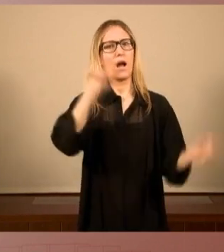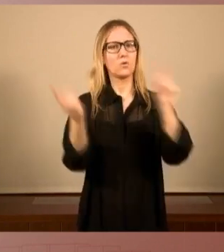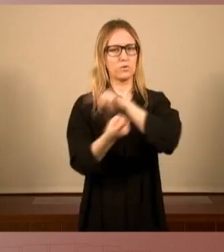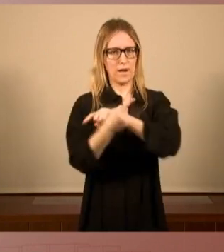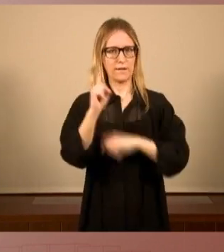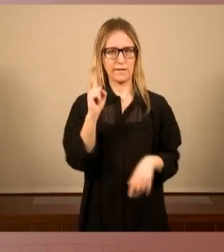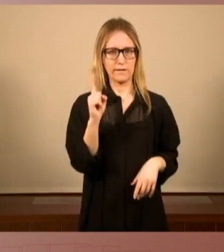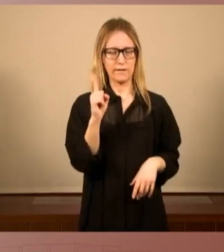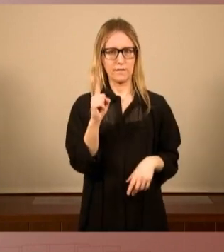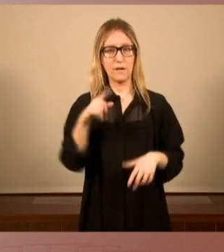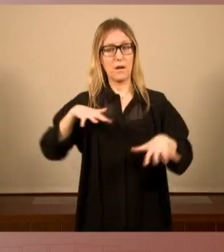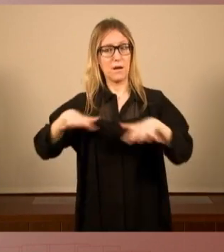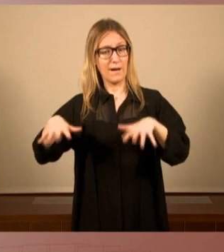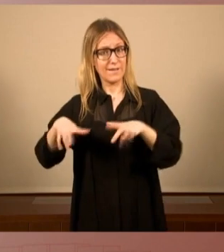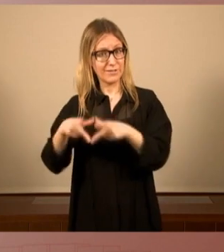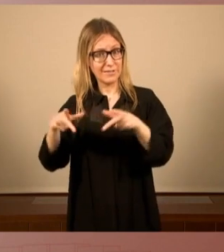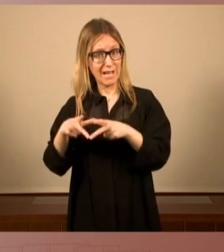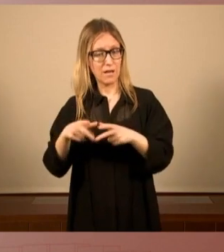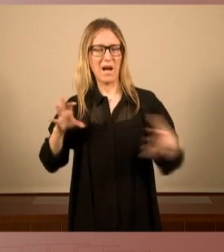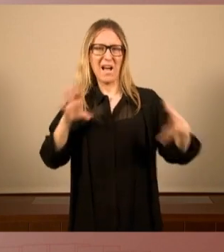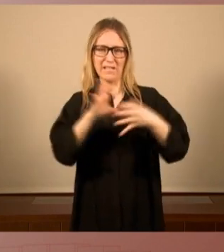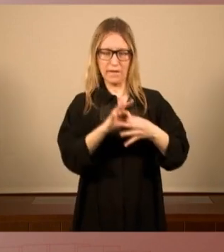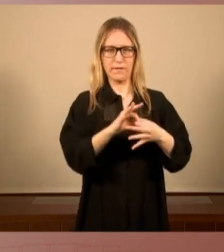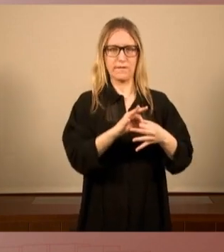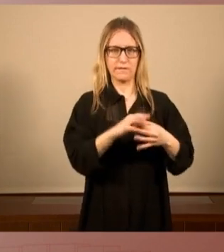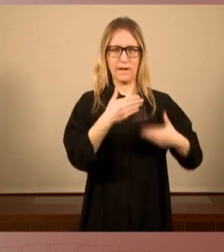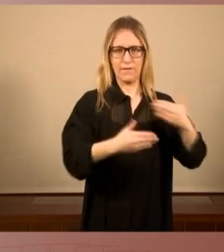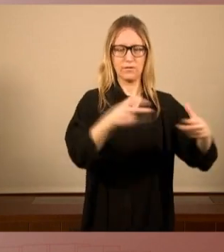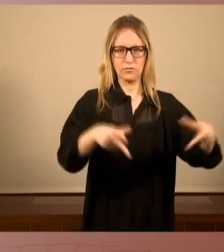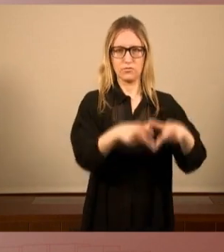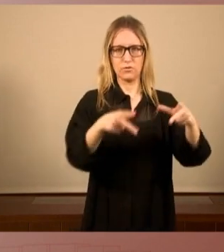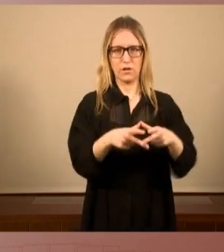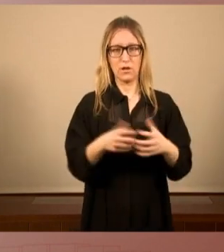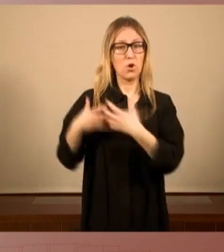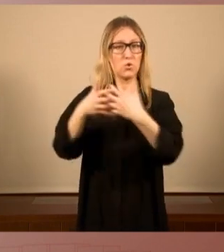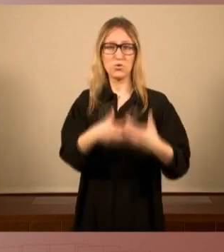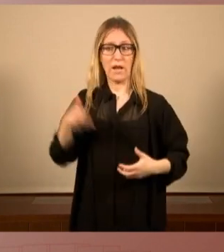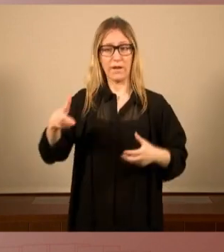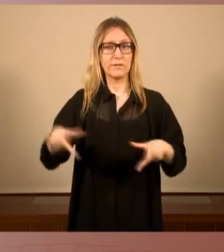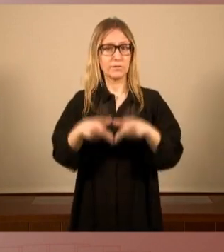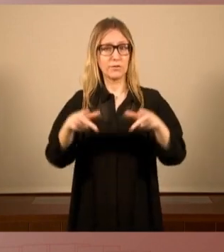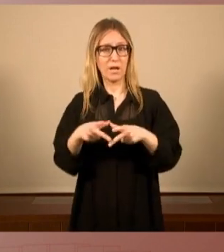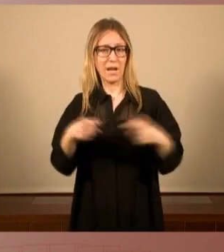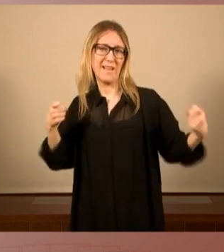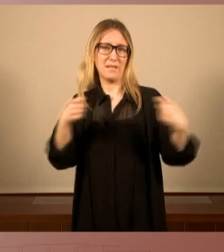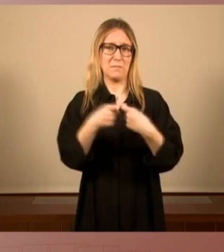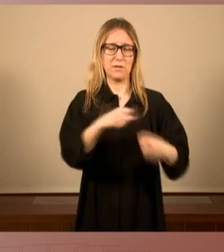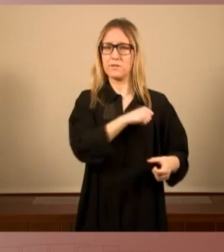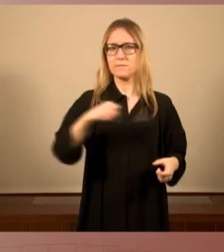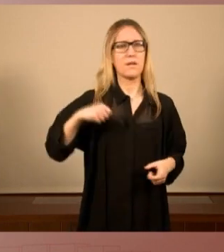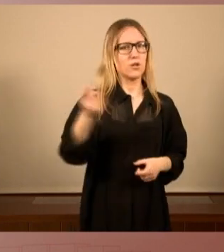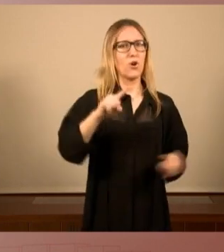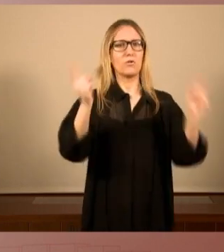és un aliat i la lluita pels drets socials no és una enemiga de l'independentisme sinó tot el contrari